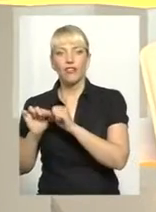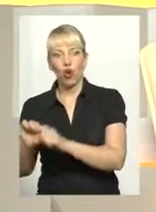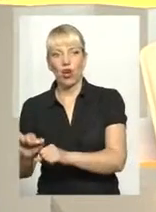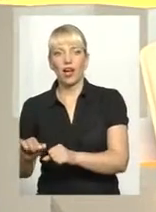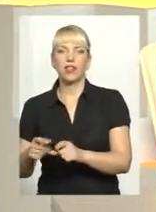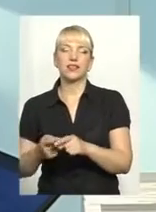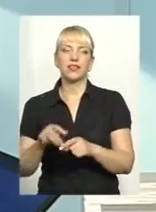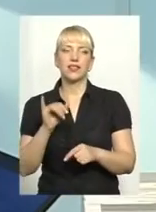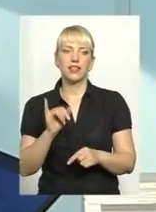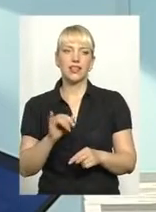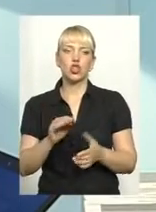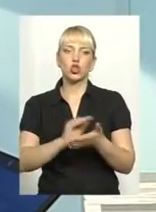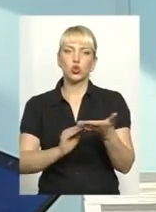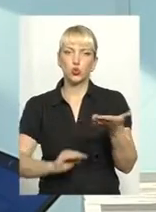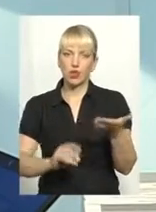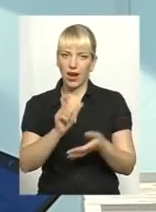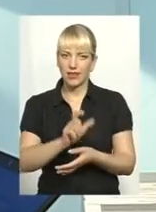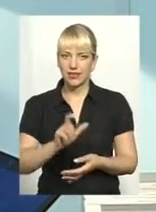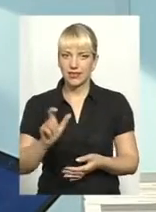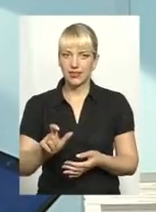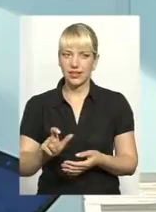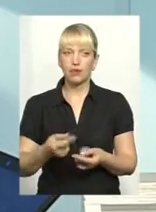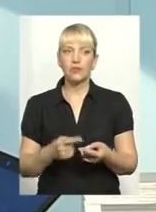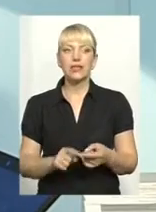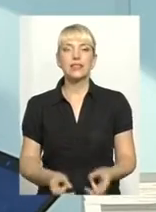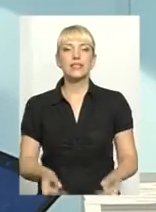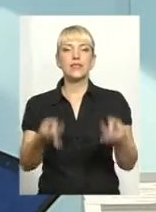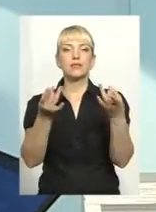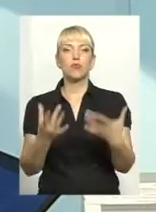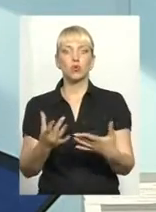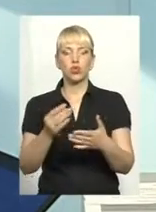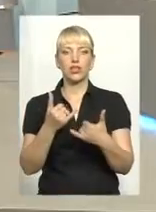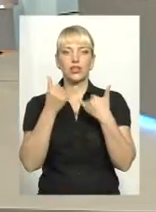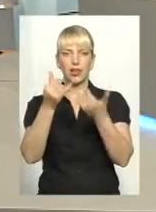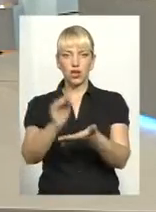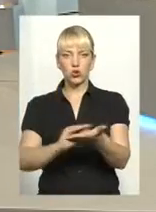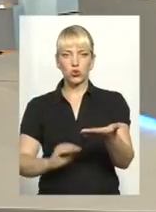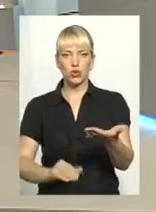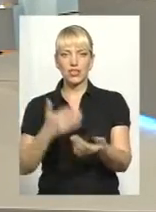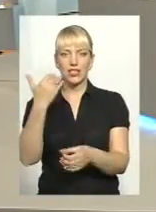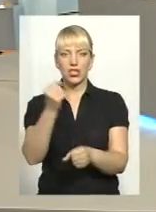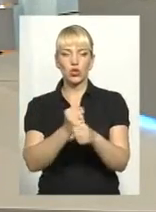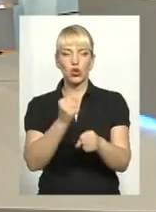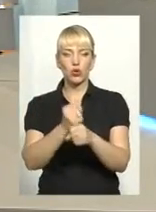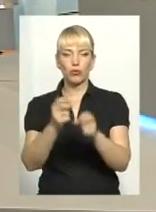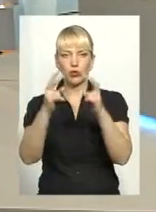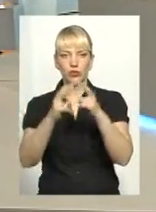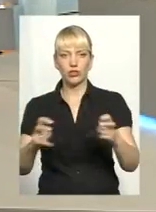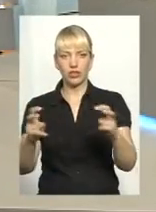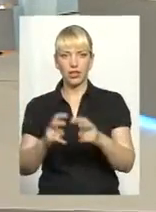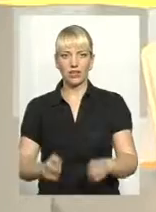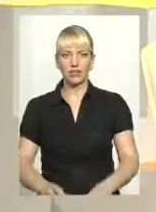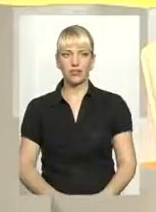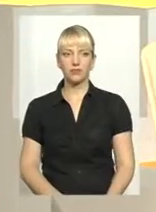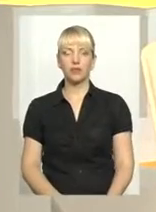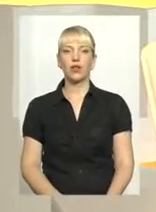адвокати, і журналісти. Ну, скажімо, це спростить журналістам теж їхні журналістські розслідування. В нас